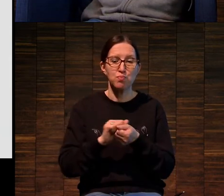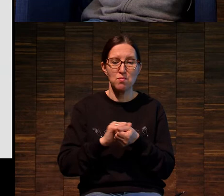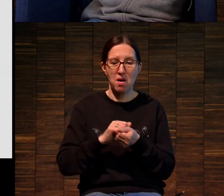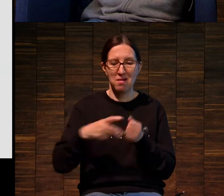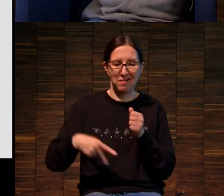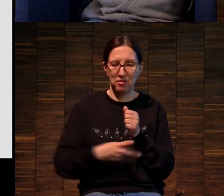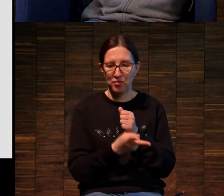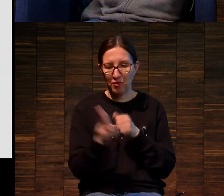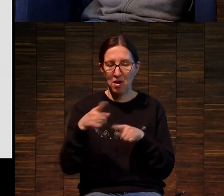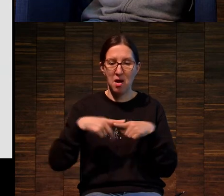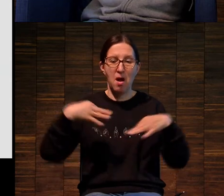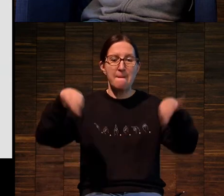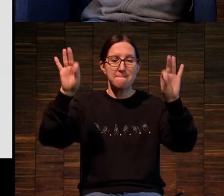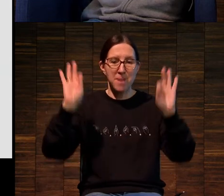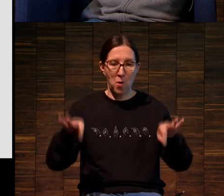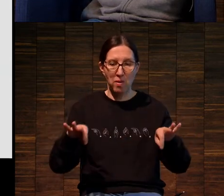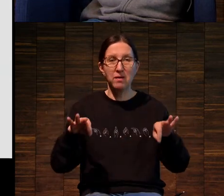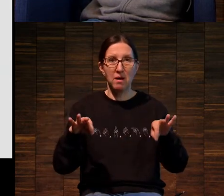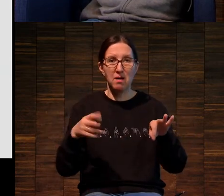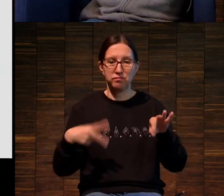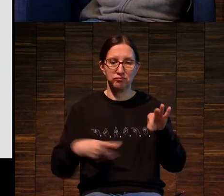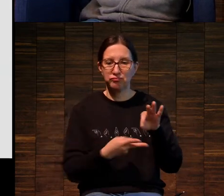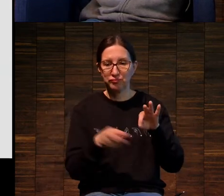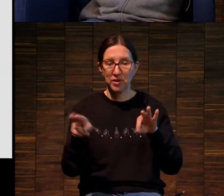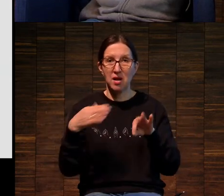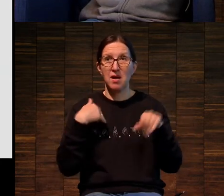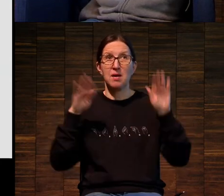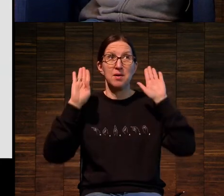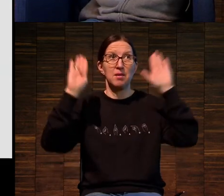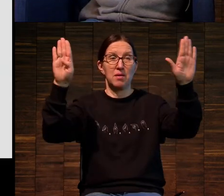или на пленке, задувался или прокатывался краской.